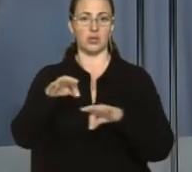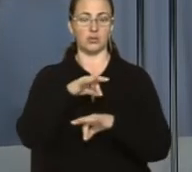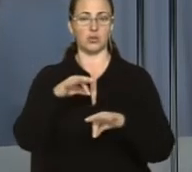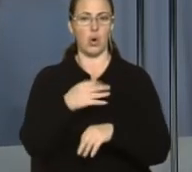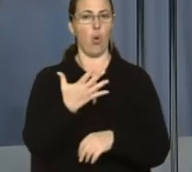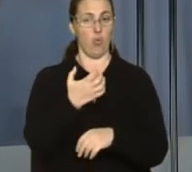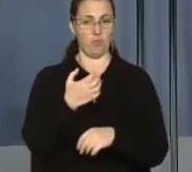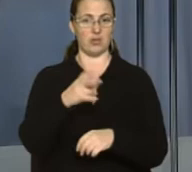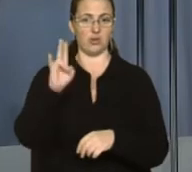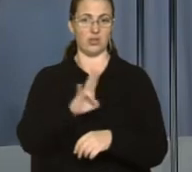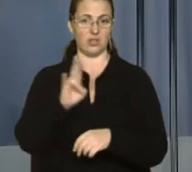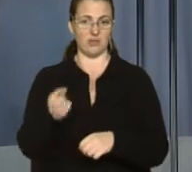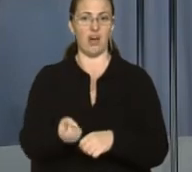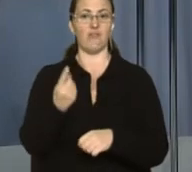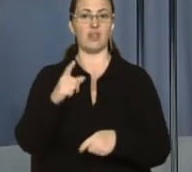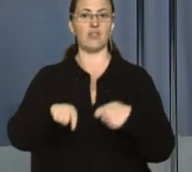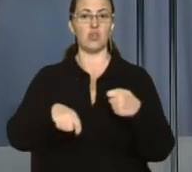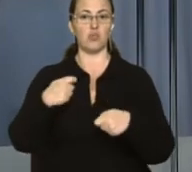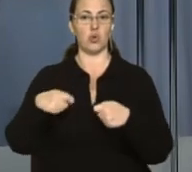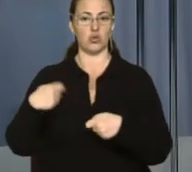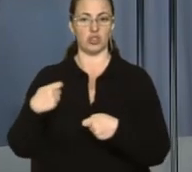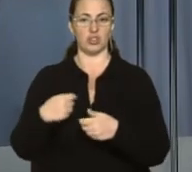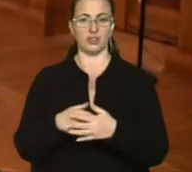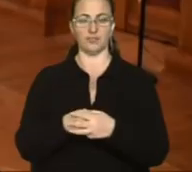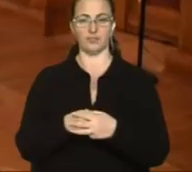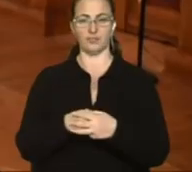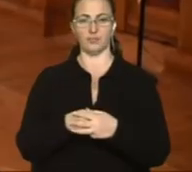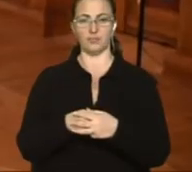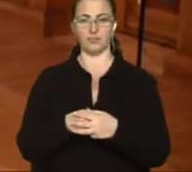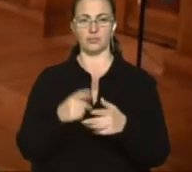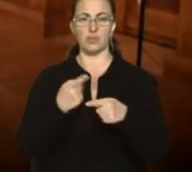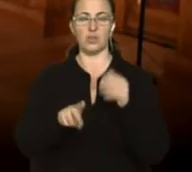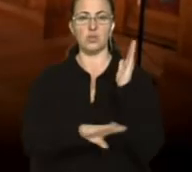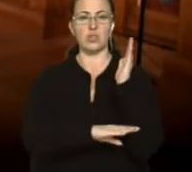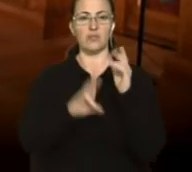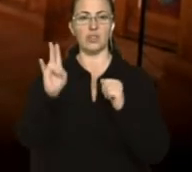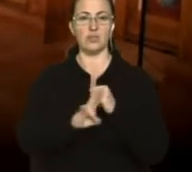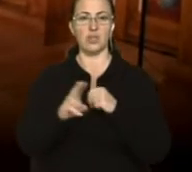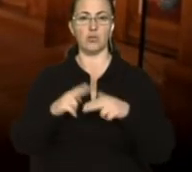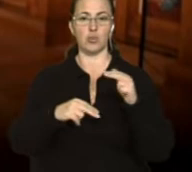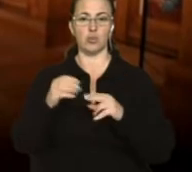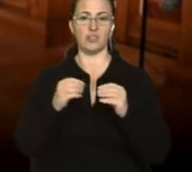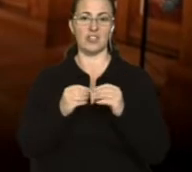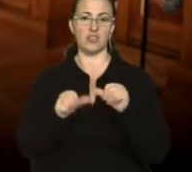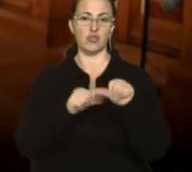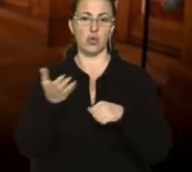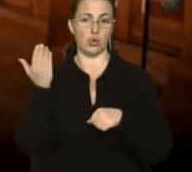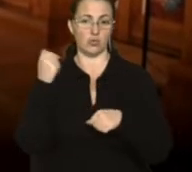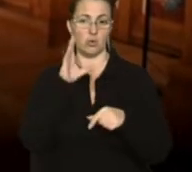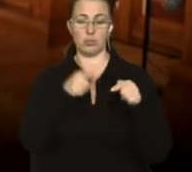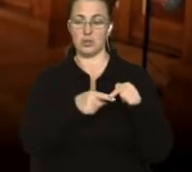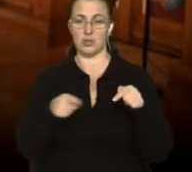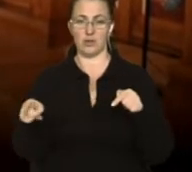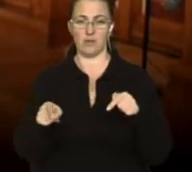порушення. Більше розповість наша кореспондентка Ліля Гончарук. Цю дерев'яну церкву побудували 10 років тому. За цей період тут